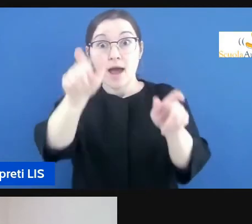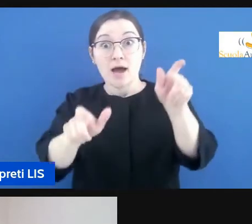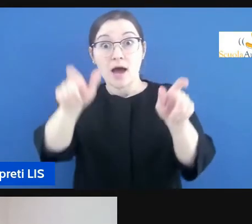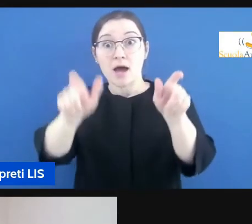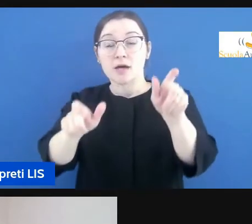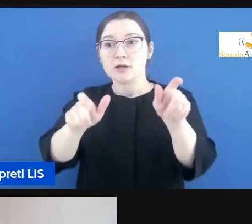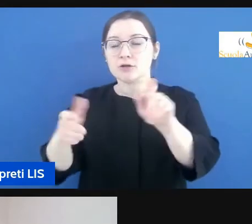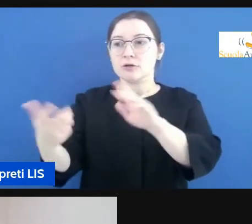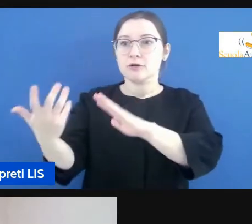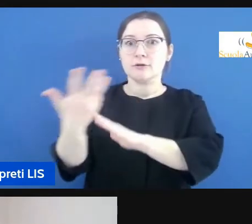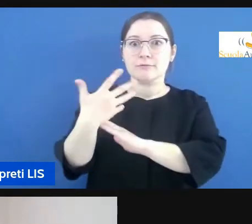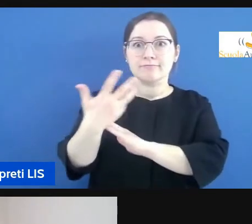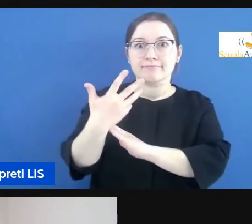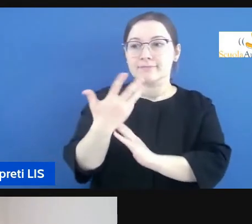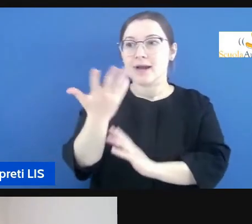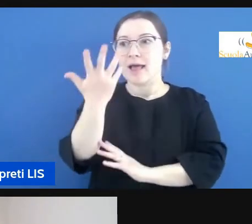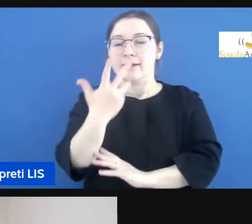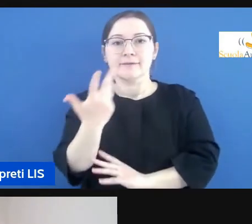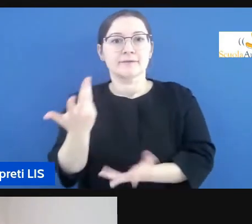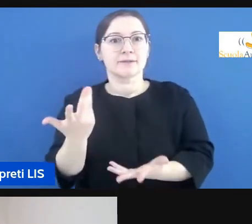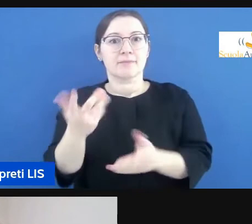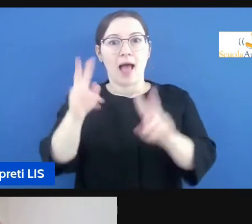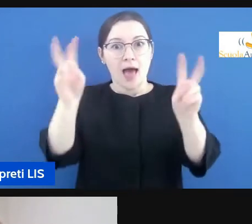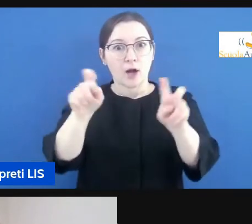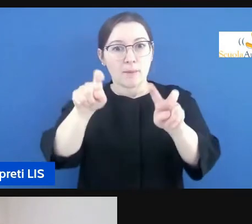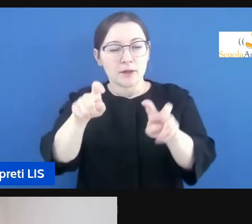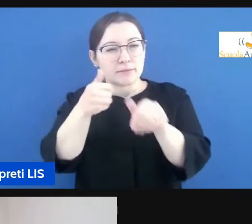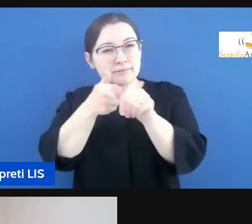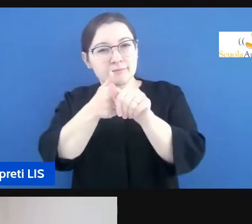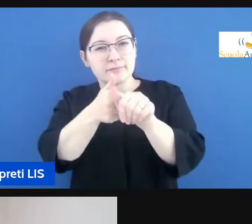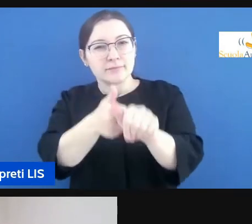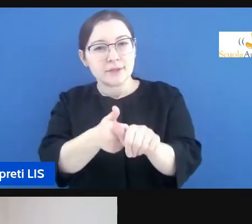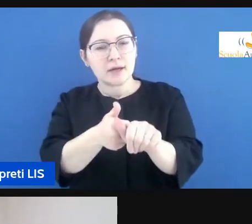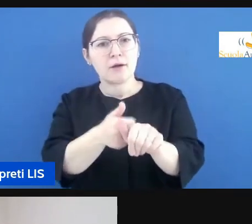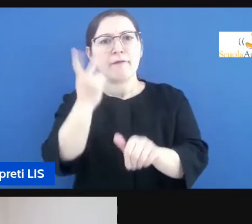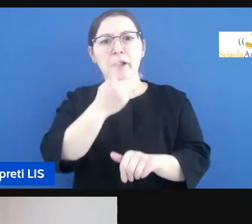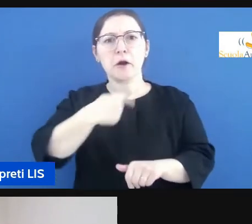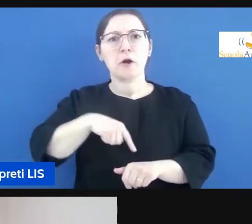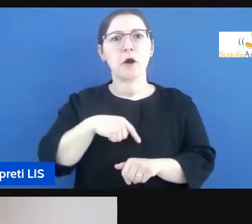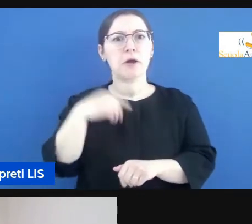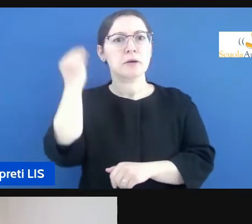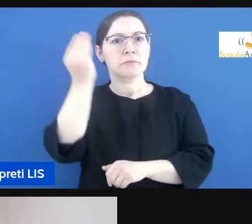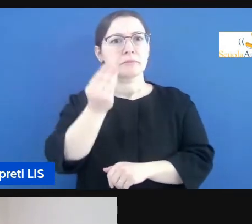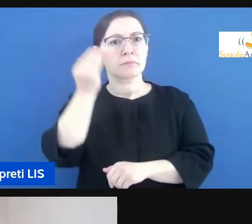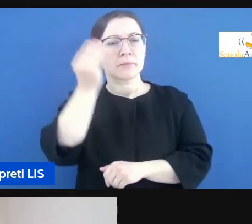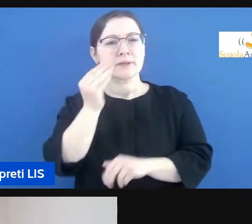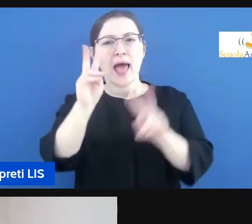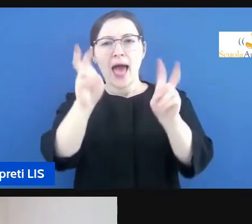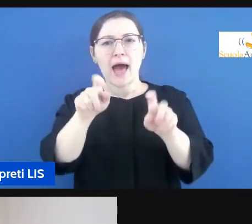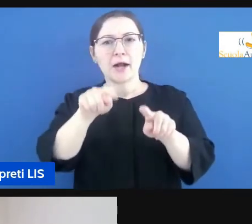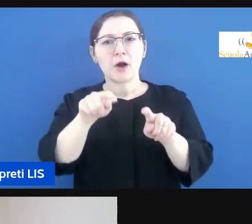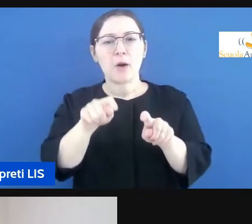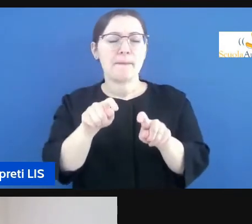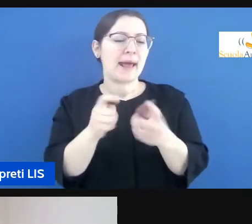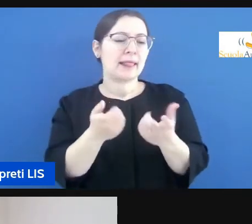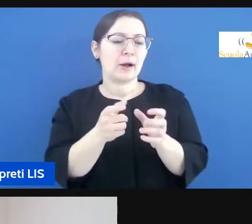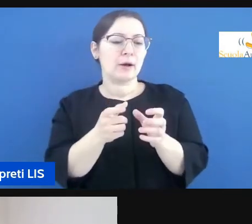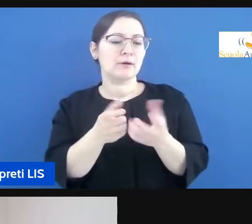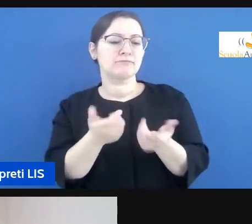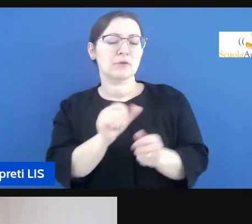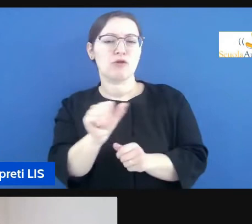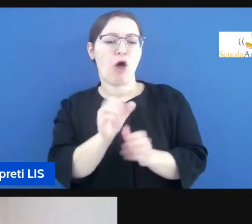ricevuto per un tema che pensavamo essere di nicchia accessibilità libri di testo e sordità e che